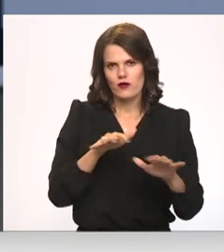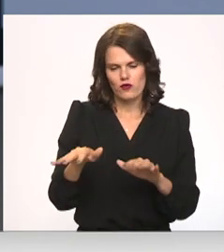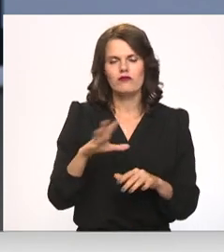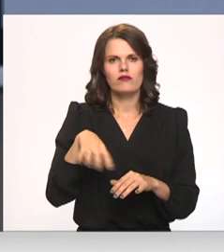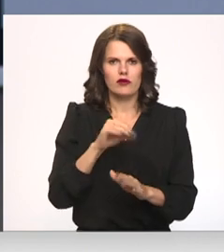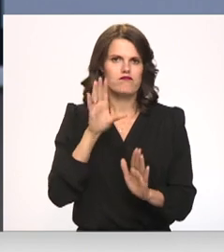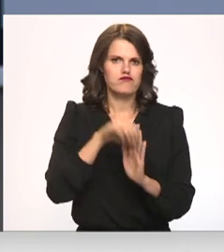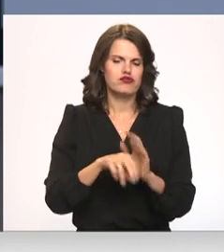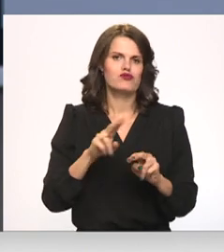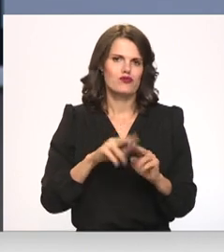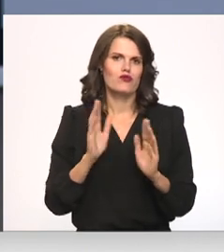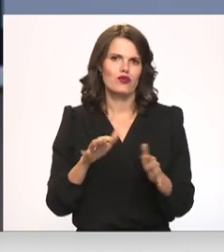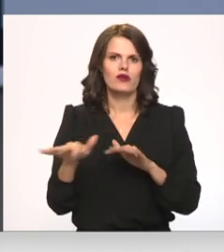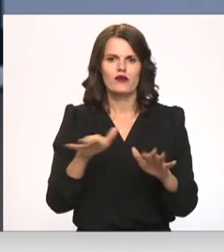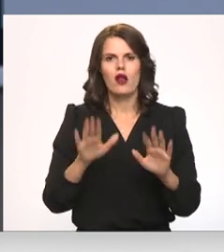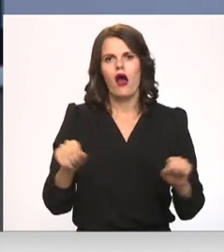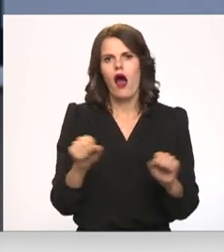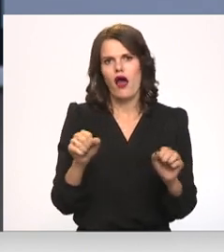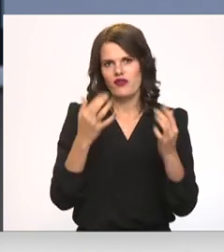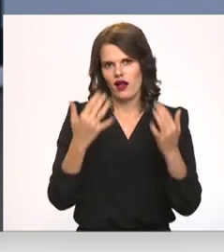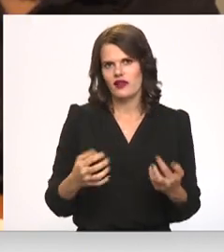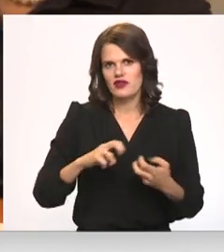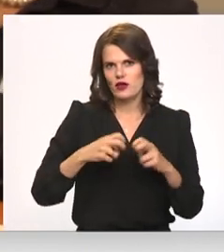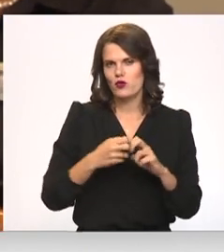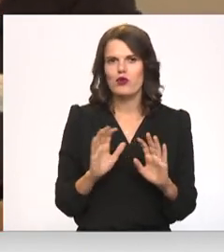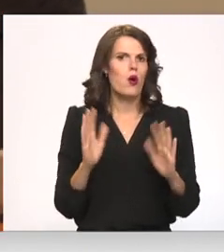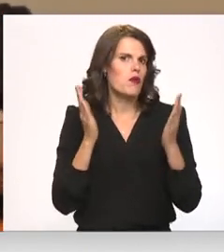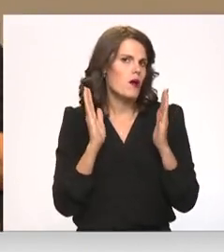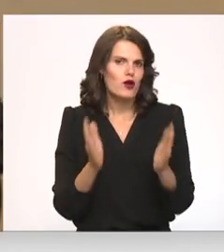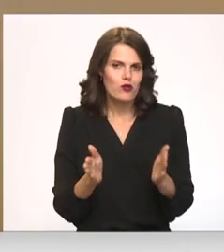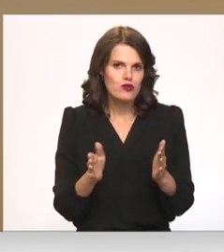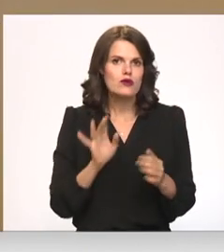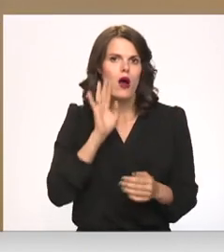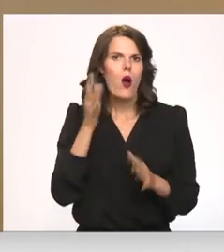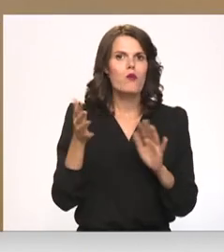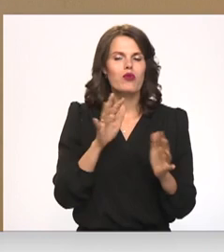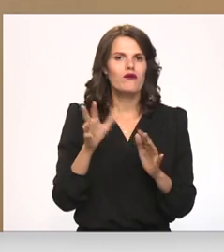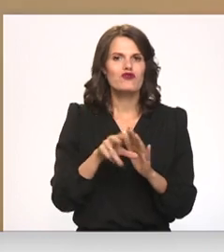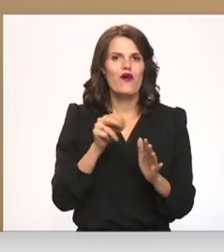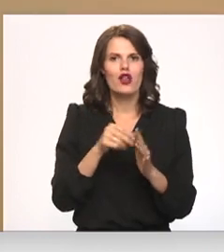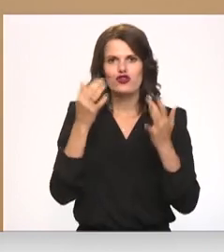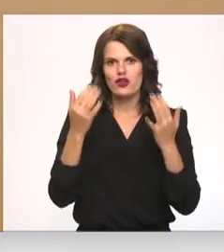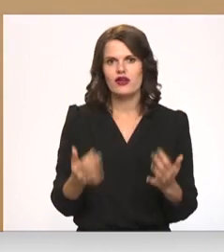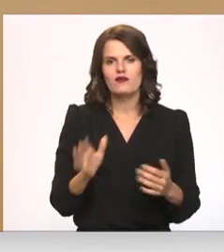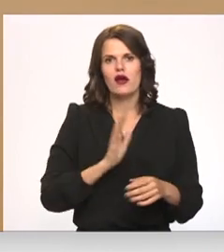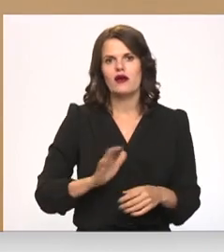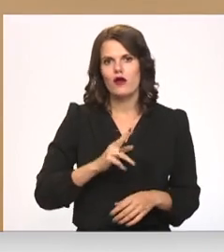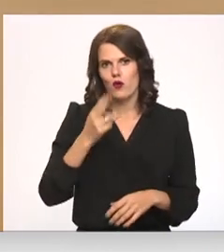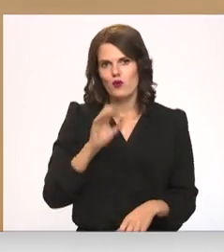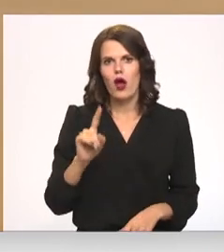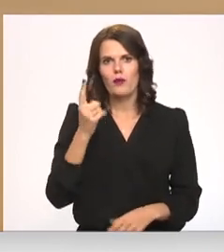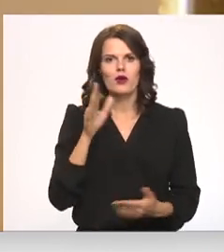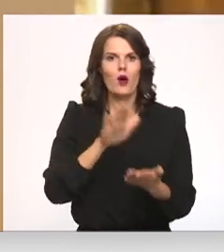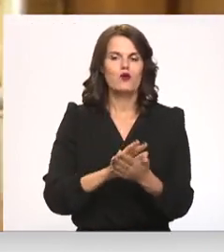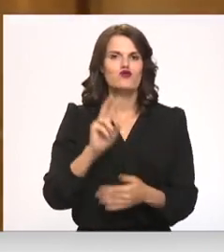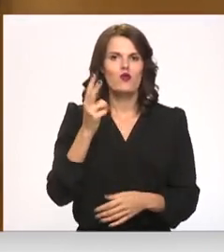iesaistīsimies un rīkosimies, lai to pēc iespējas ātrāk atrisināt. Pravisorskie vēlēšana rezultāti Latvijas vēlēšana iecirknos gaidām no 1. uz 2.